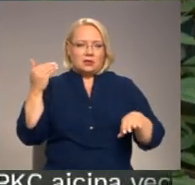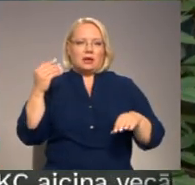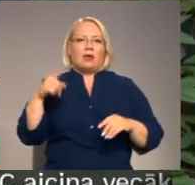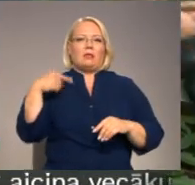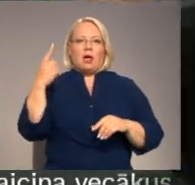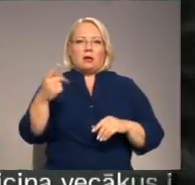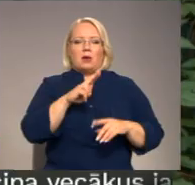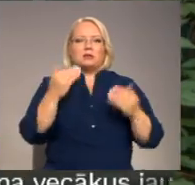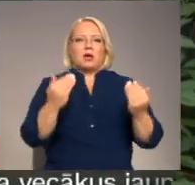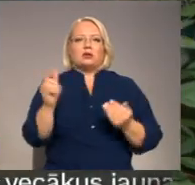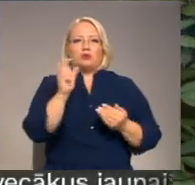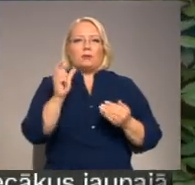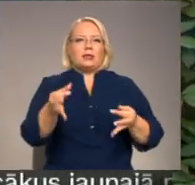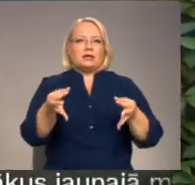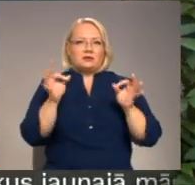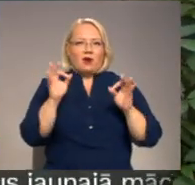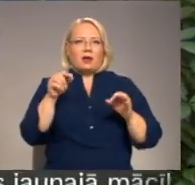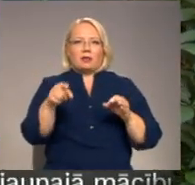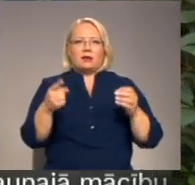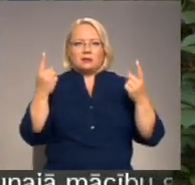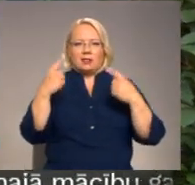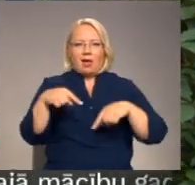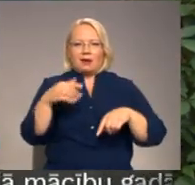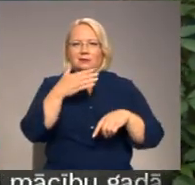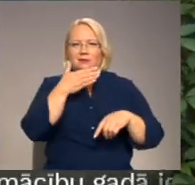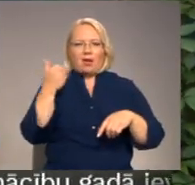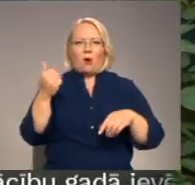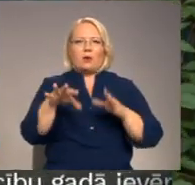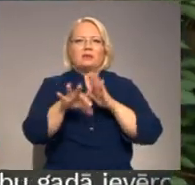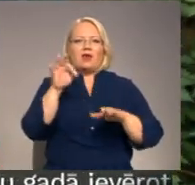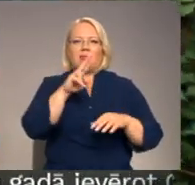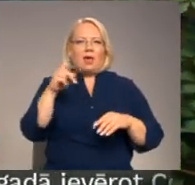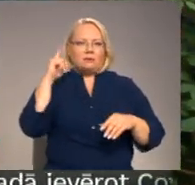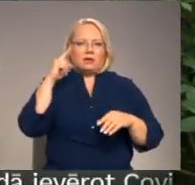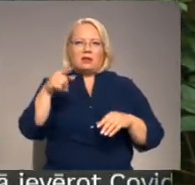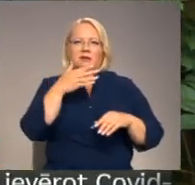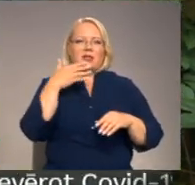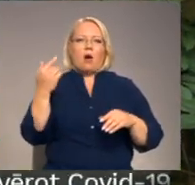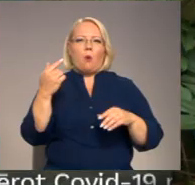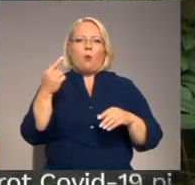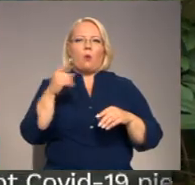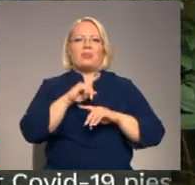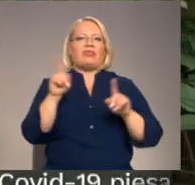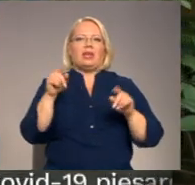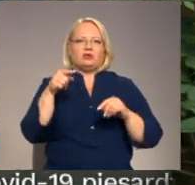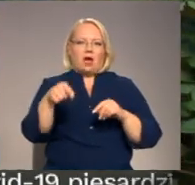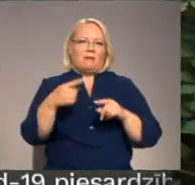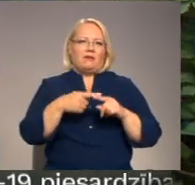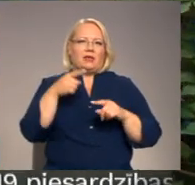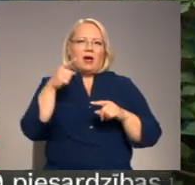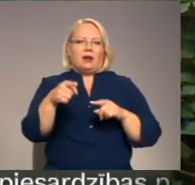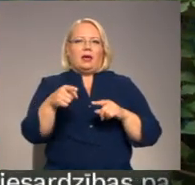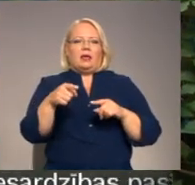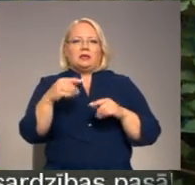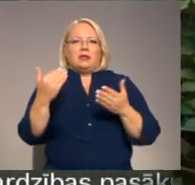Nākamais, šobrīd ir svarīgi, ka šīs te laiks nav izvēlēts neapzināt, tas nav netīšami. Tas ir ar mērķi, grauti arī jaunās Rīgas domas